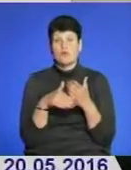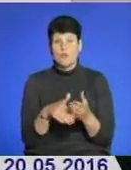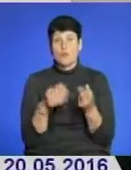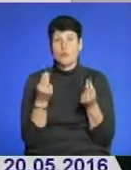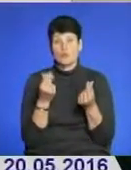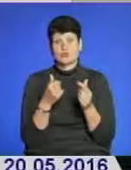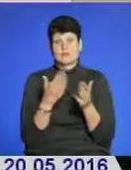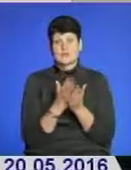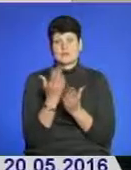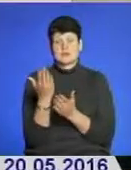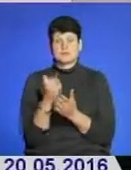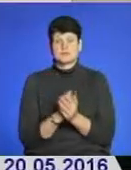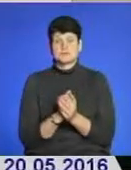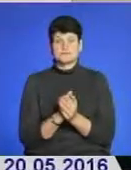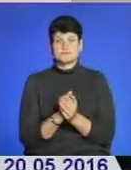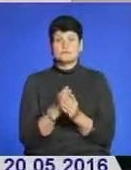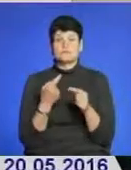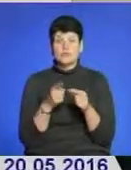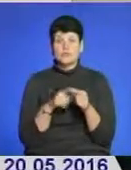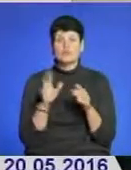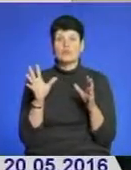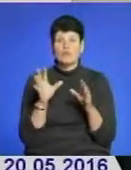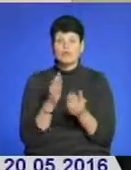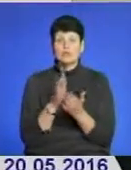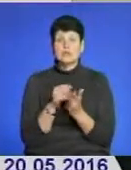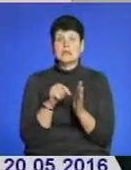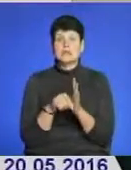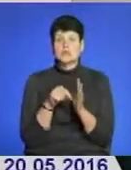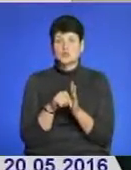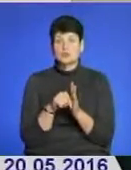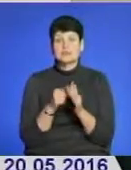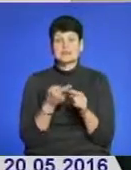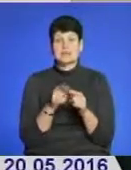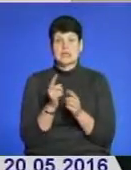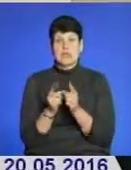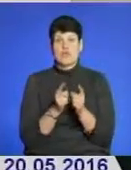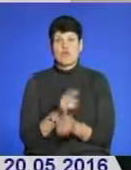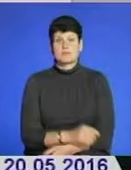за ними. Оце в цьому суть буде цієї реформи. за перегляд!